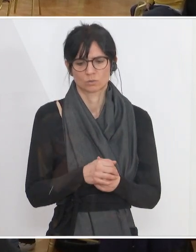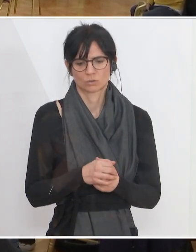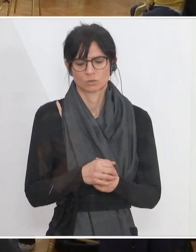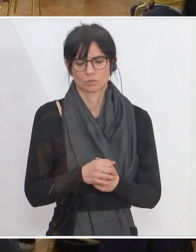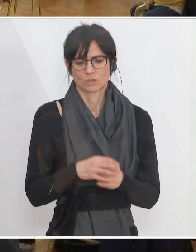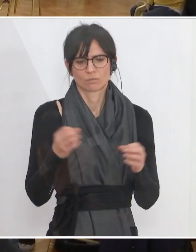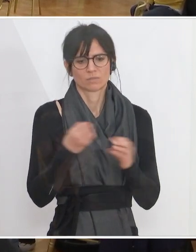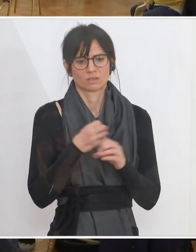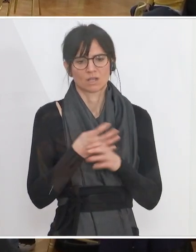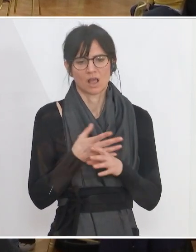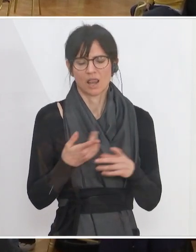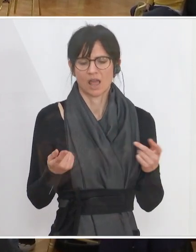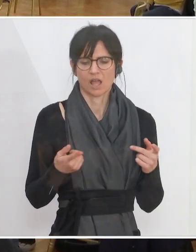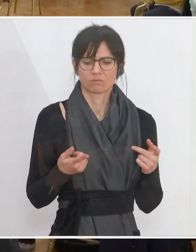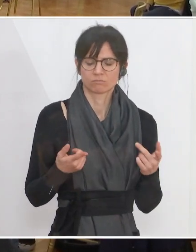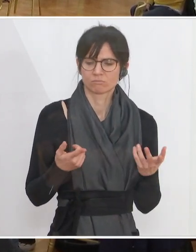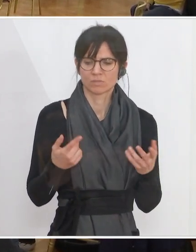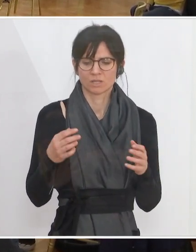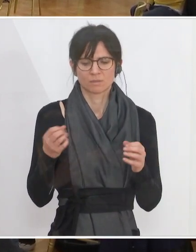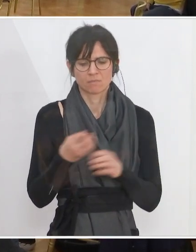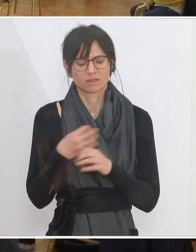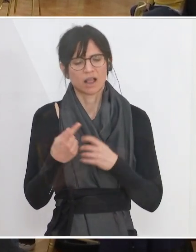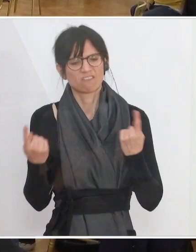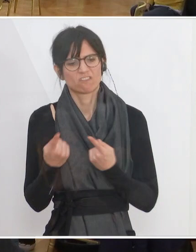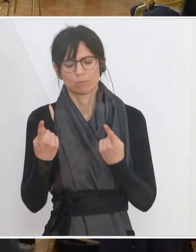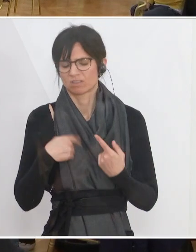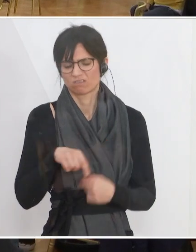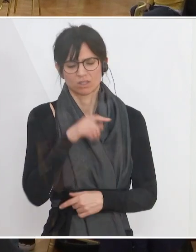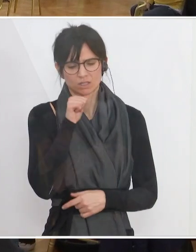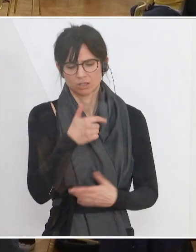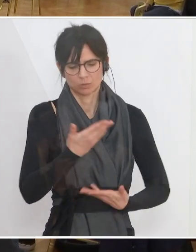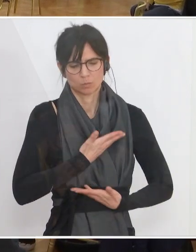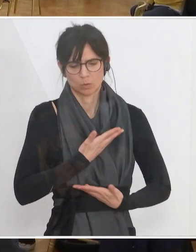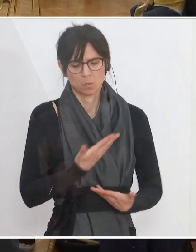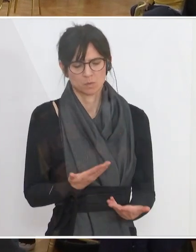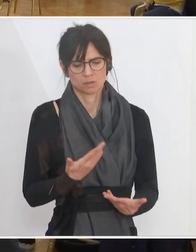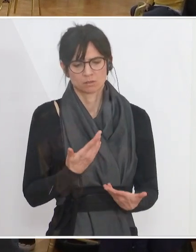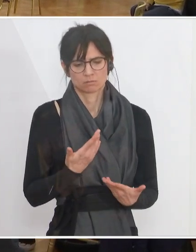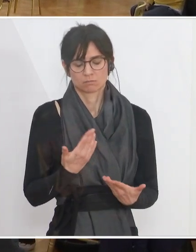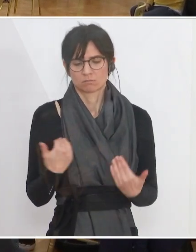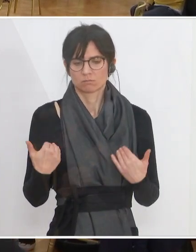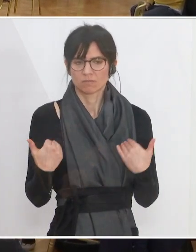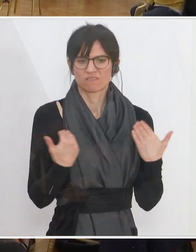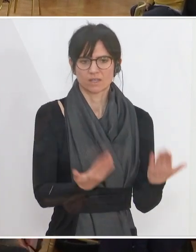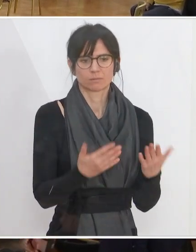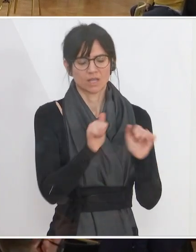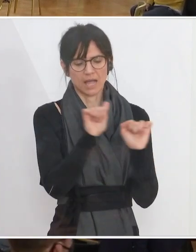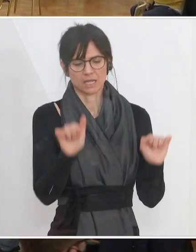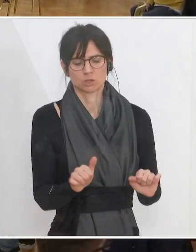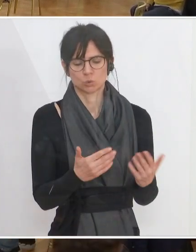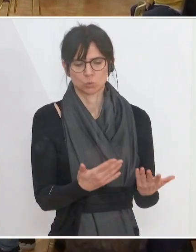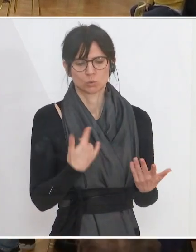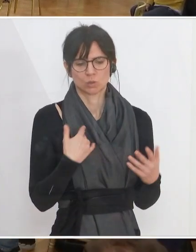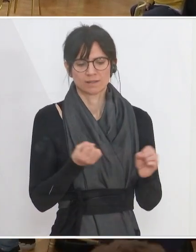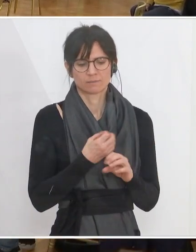medialen Schaltungen, ja, werden wir nicht mitberücksüchtigt. Man vergibt Agenturen, ja,